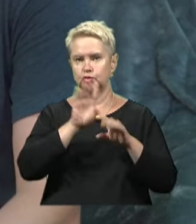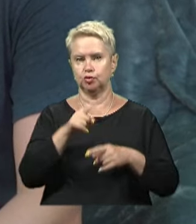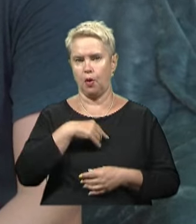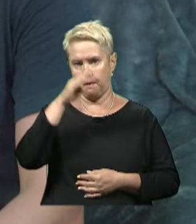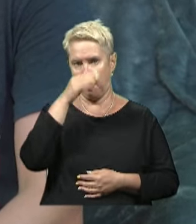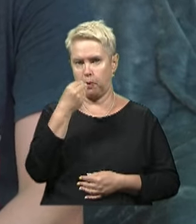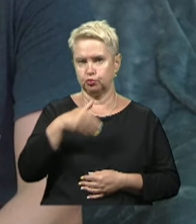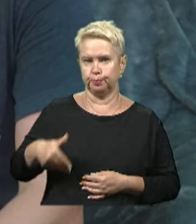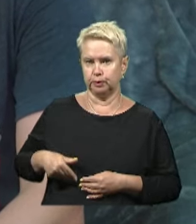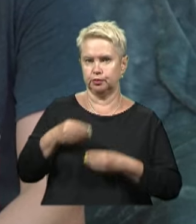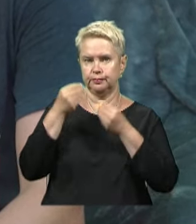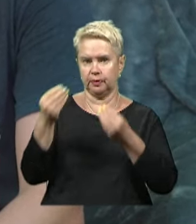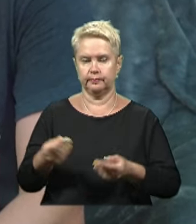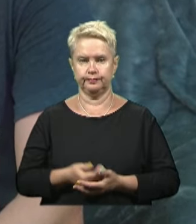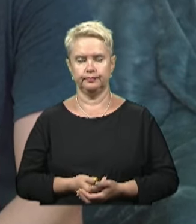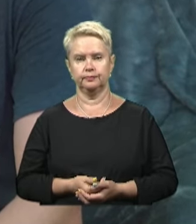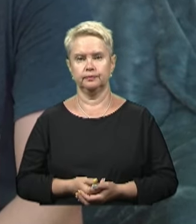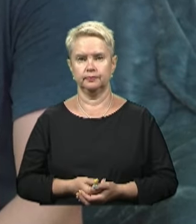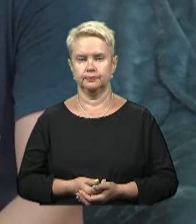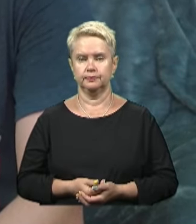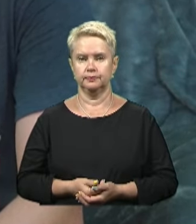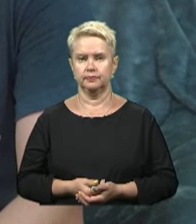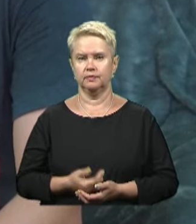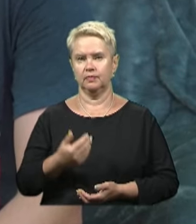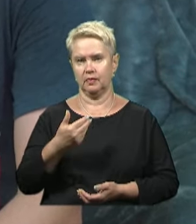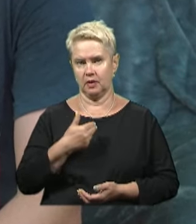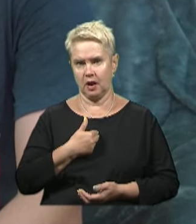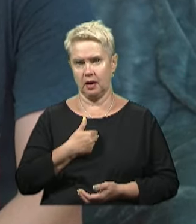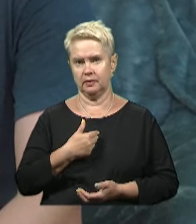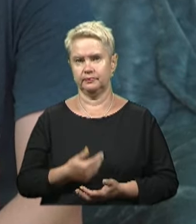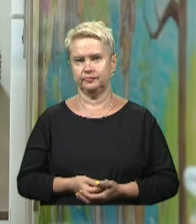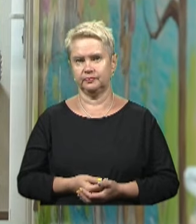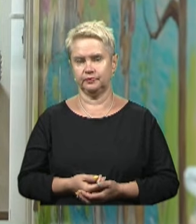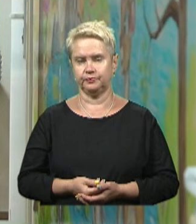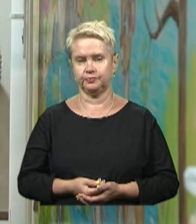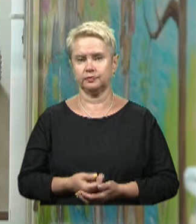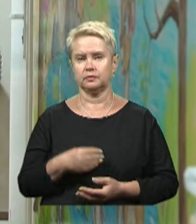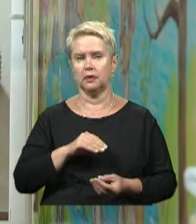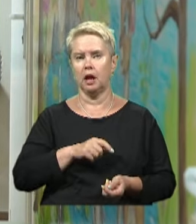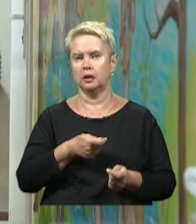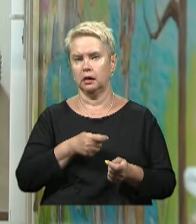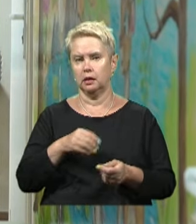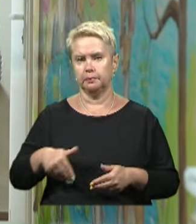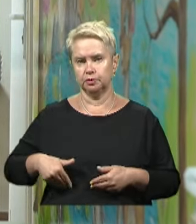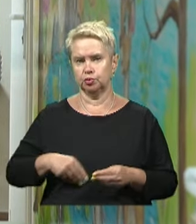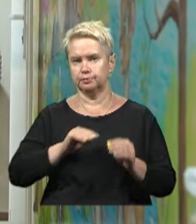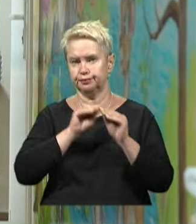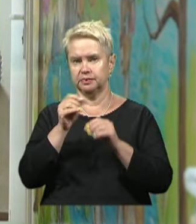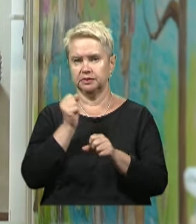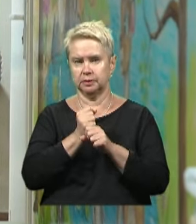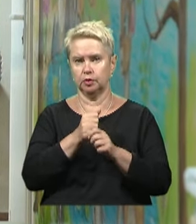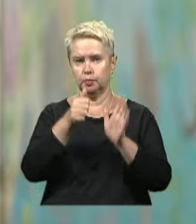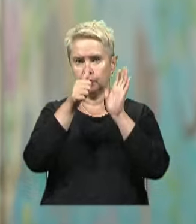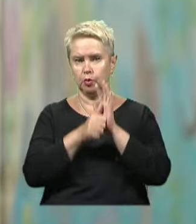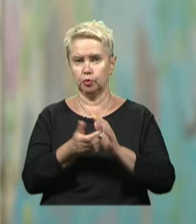що як тата, ми краще підійшли. анатомічному особливості. Я спогасаний. Трансплантацію печінки дівчинці зробили